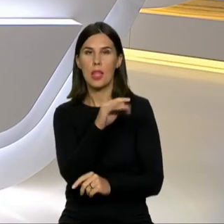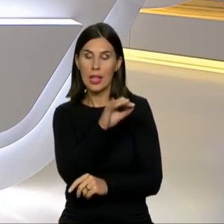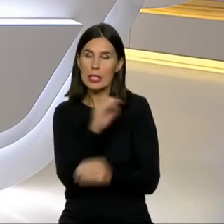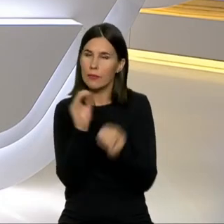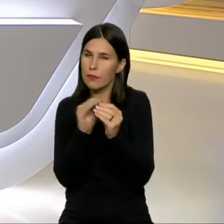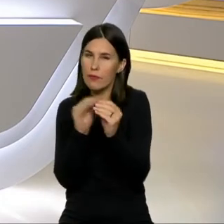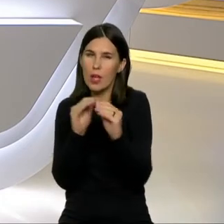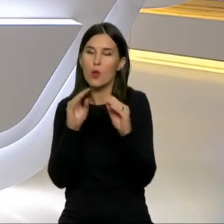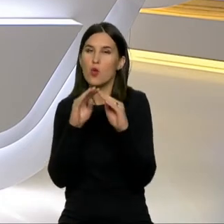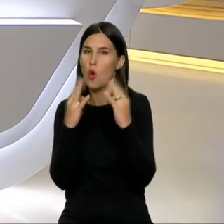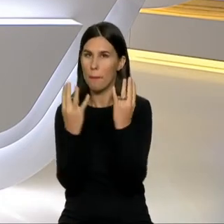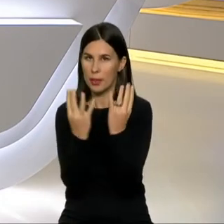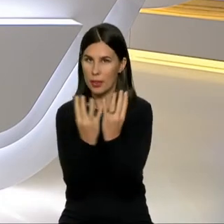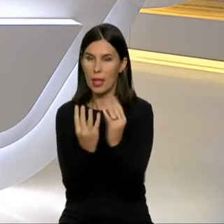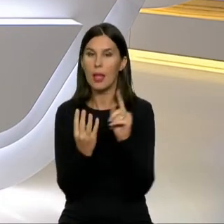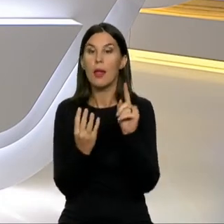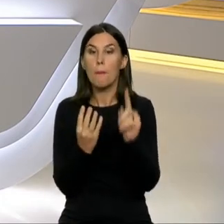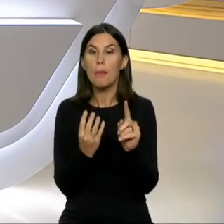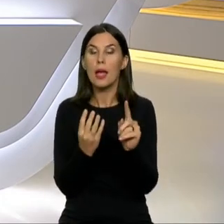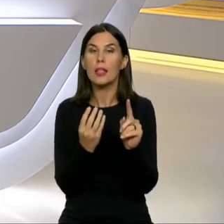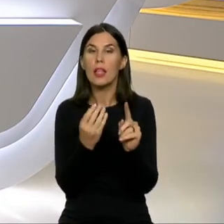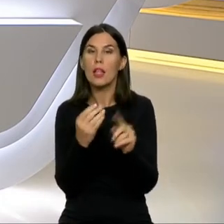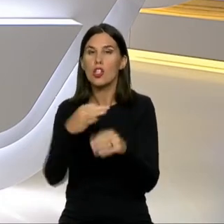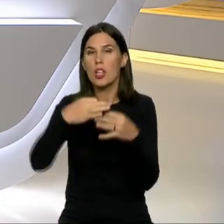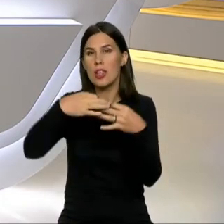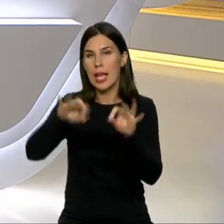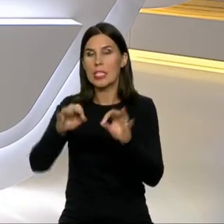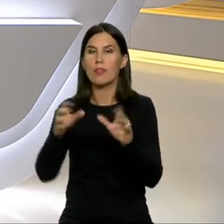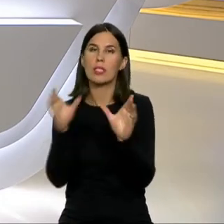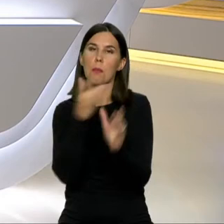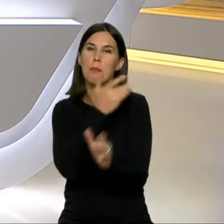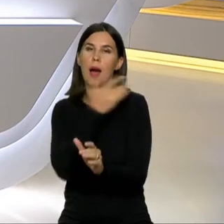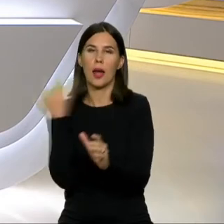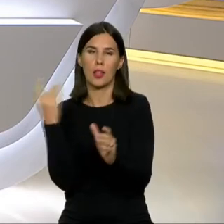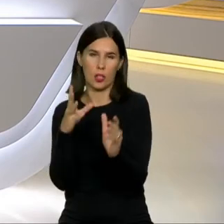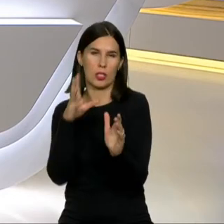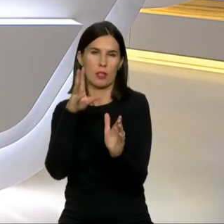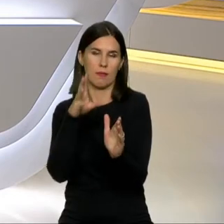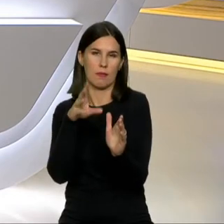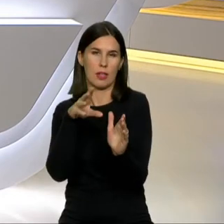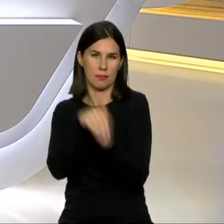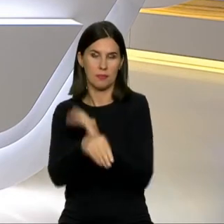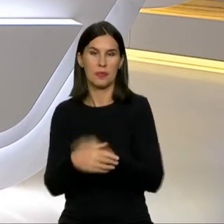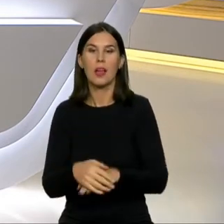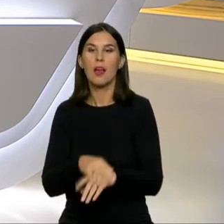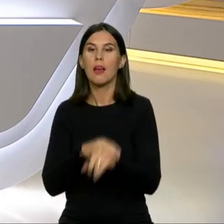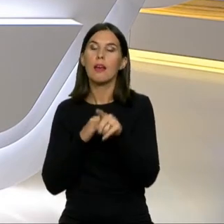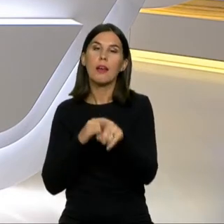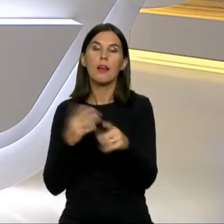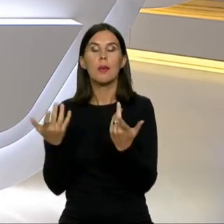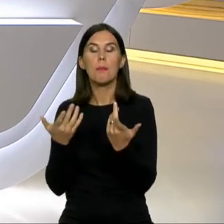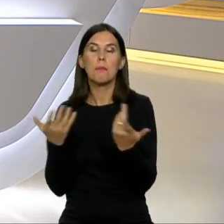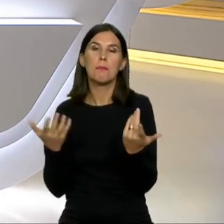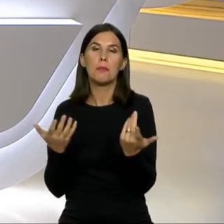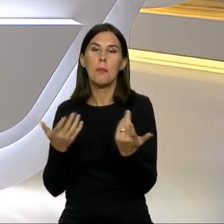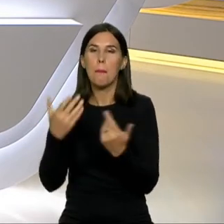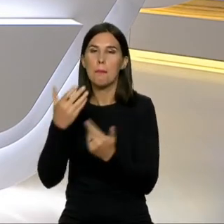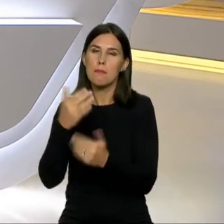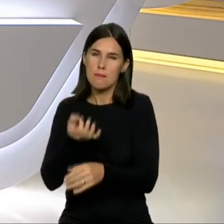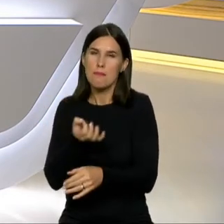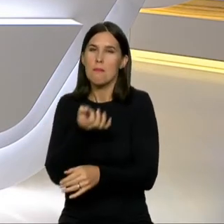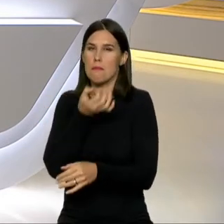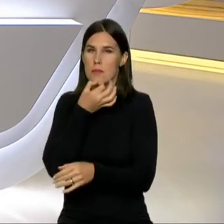komiteto, bet iš Laisvės partijos frakcijos. Koks įspūdis? Patiko partnerių parengtas vyriausybės